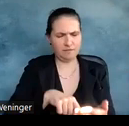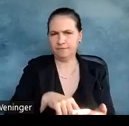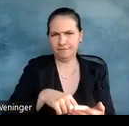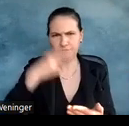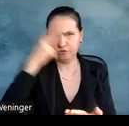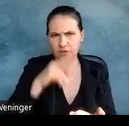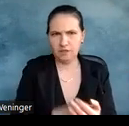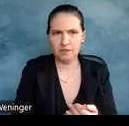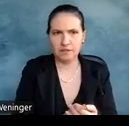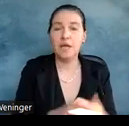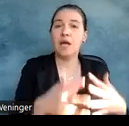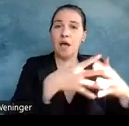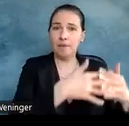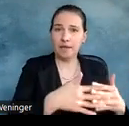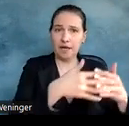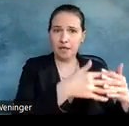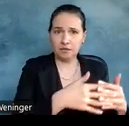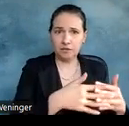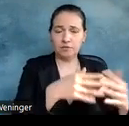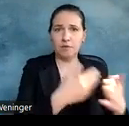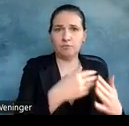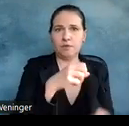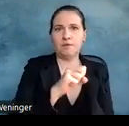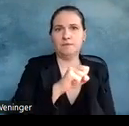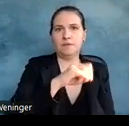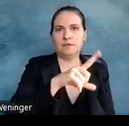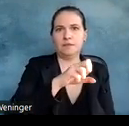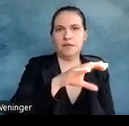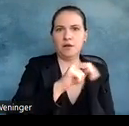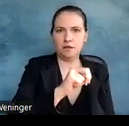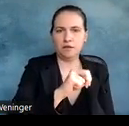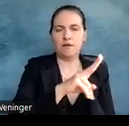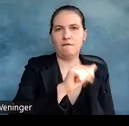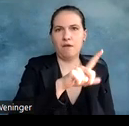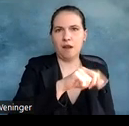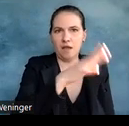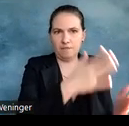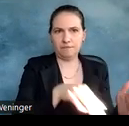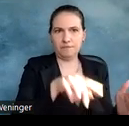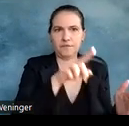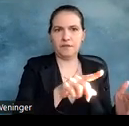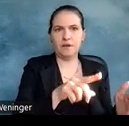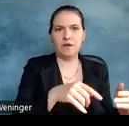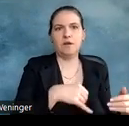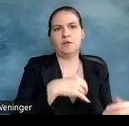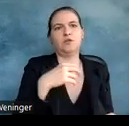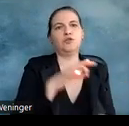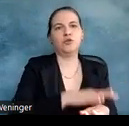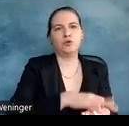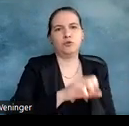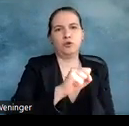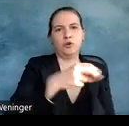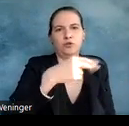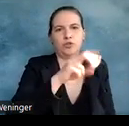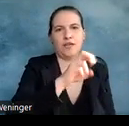Im amerikanischen Raum, im Silicon Valley gibt es Dr. Bonnie Shavert-Hoop und sie ist der Meinung, dass Schriftachten Teil